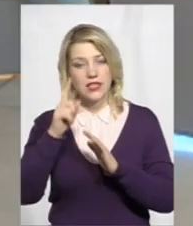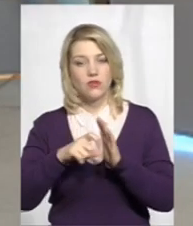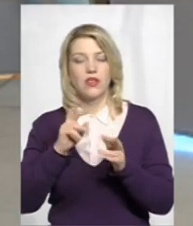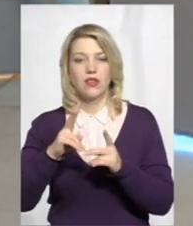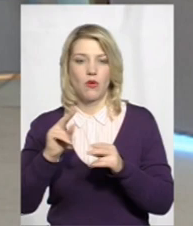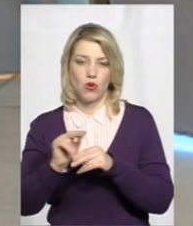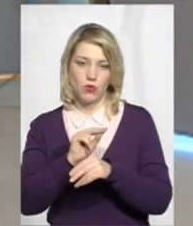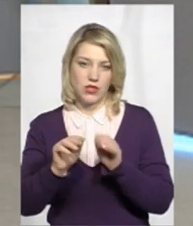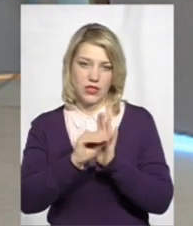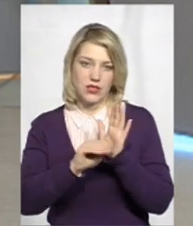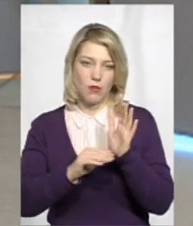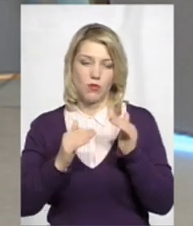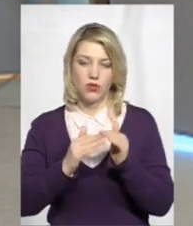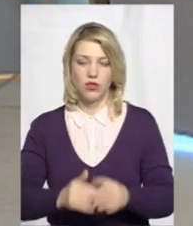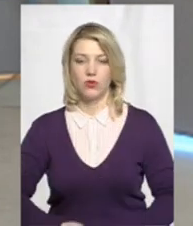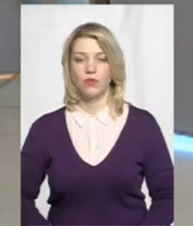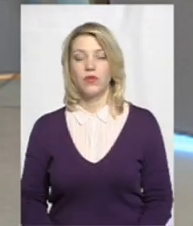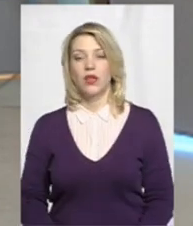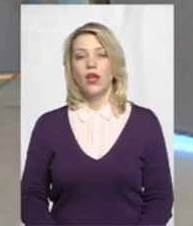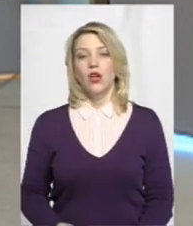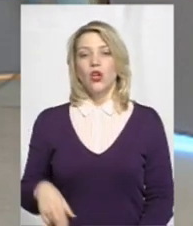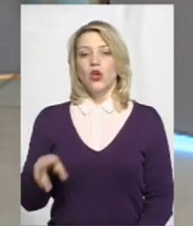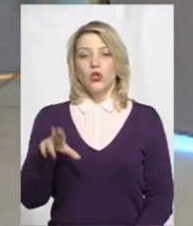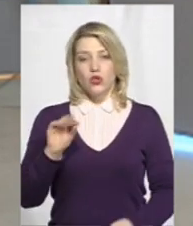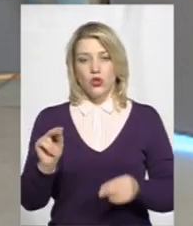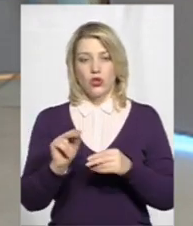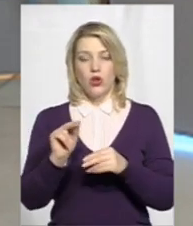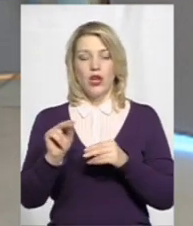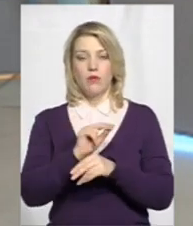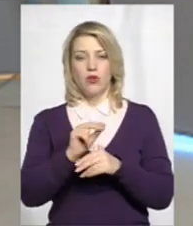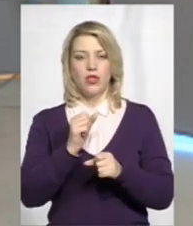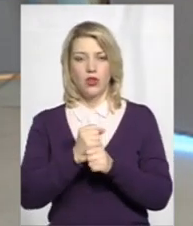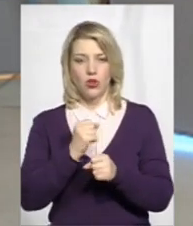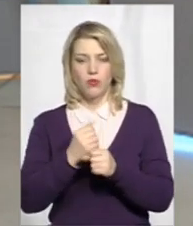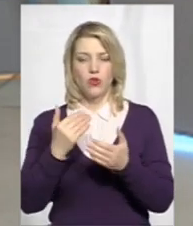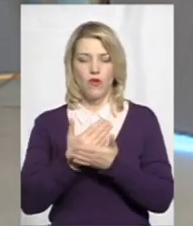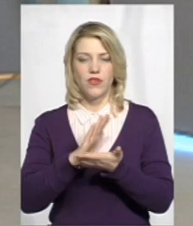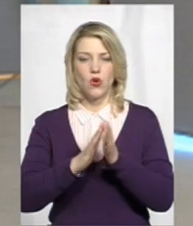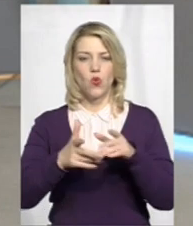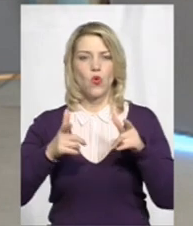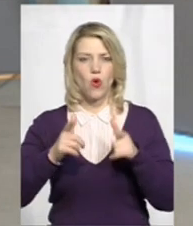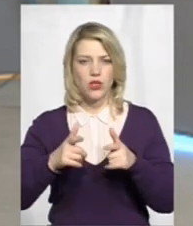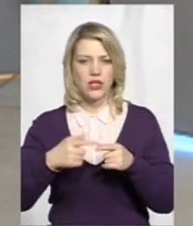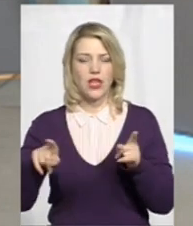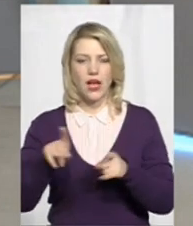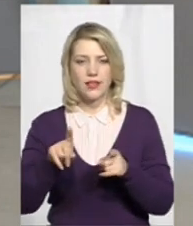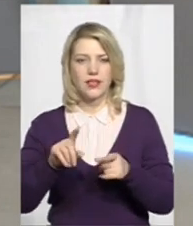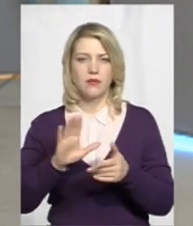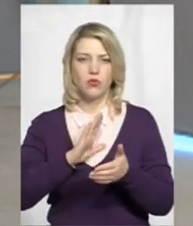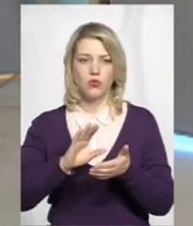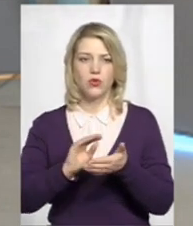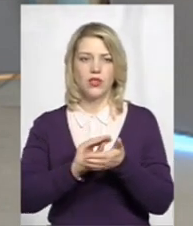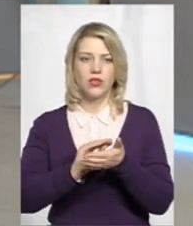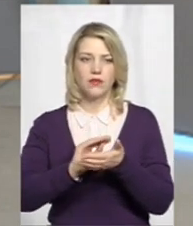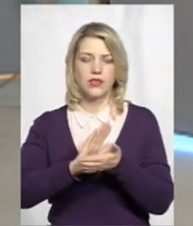От, стосовно угод, нові угоди, які мали підписуватись, там через два місяці, після того, як укладалися з